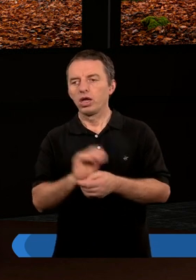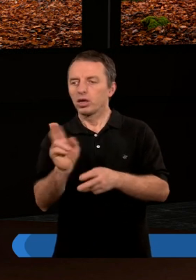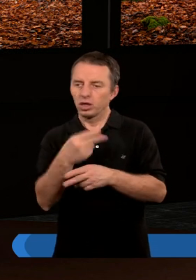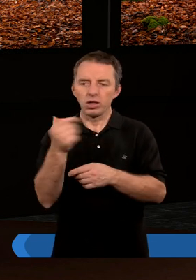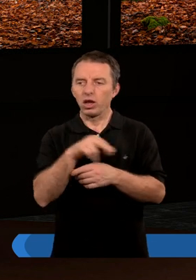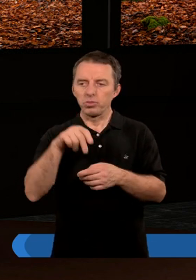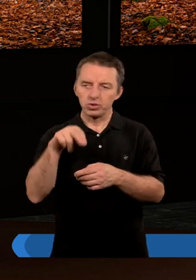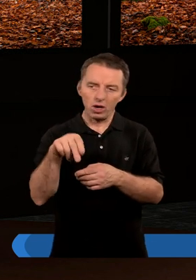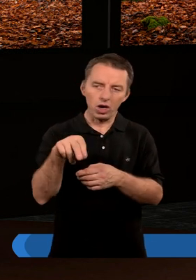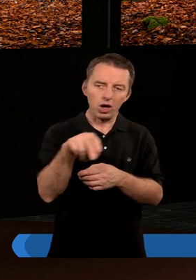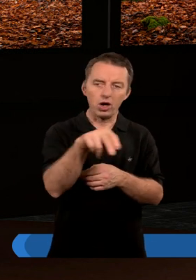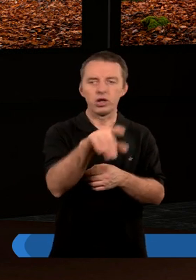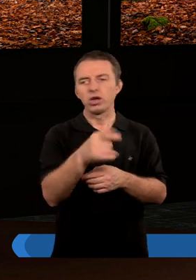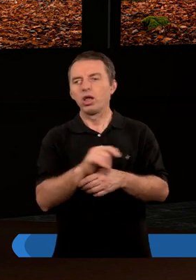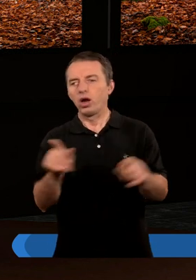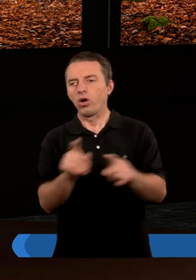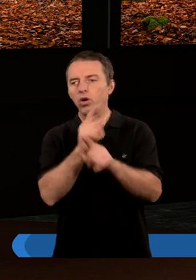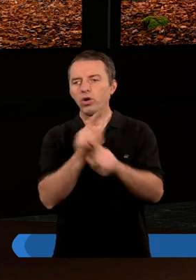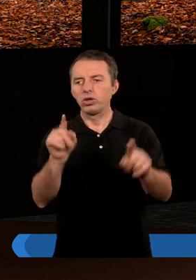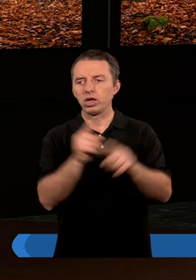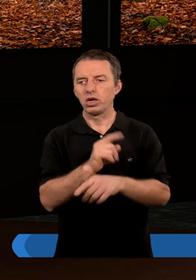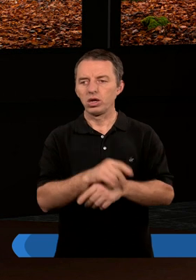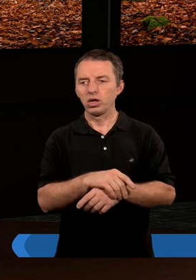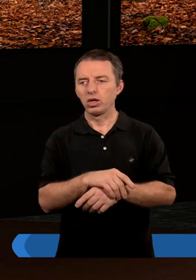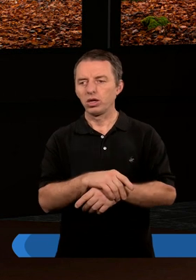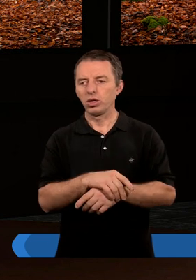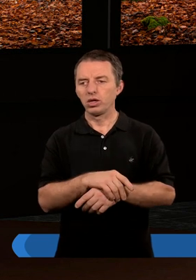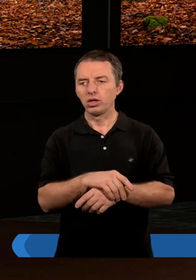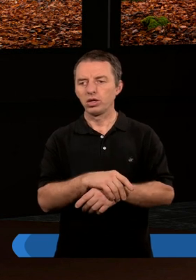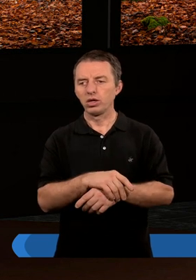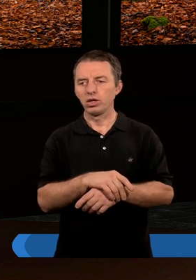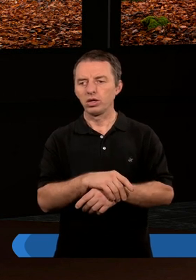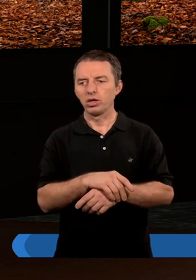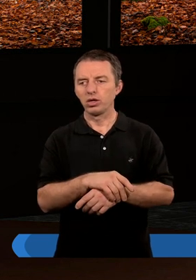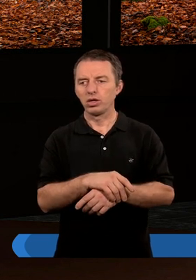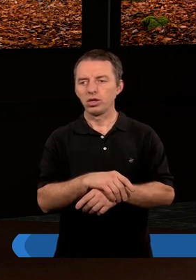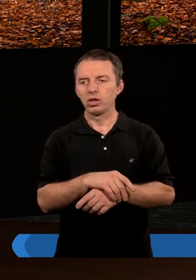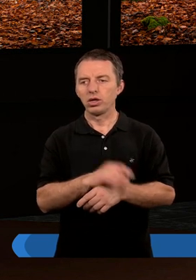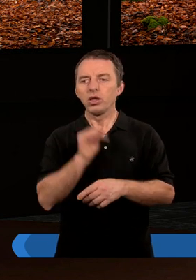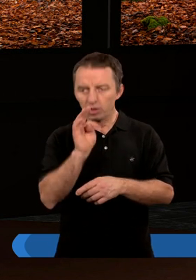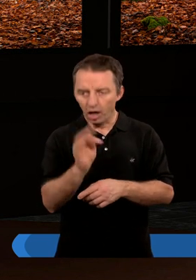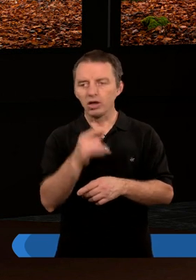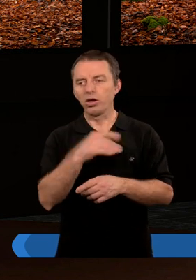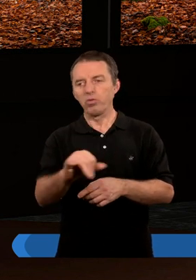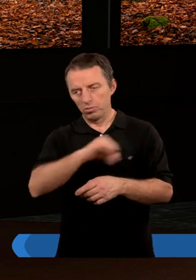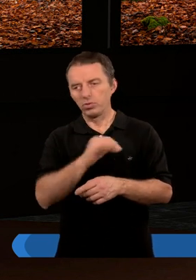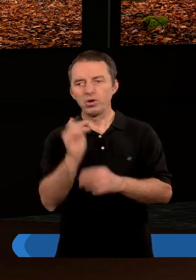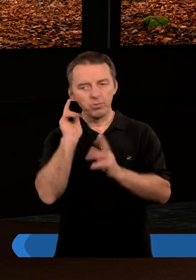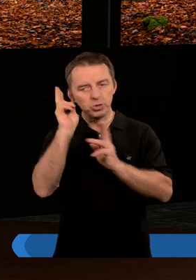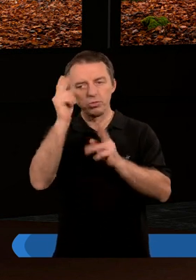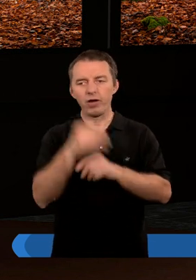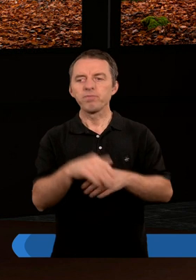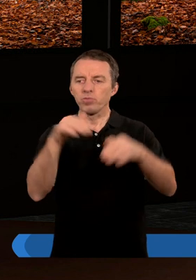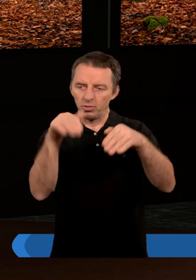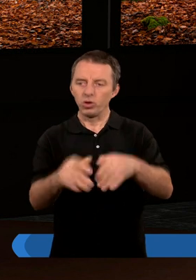Kiedy, wiecie, kiedy gdzieś tam przechodzę czasem, że gra jakiś koncert, czy coś takiego, no to tak, no fajnie to brzmi, fajnie to